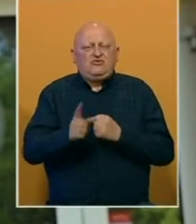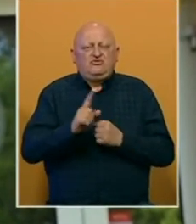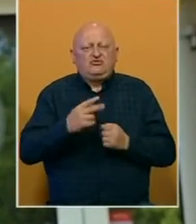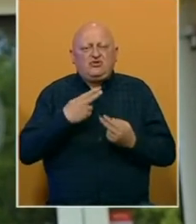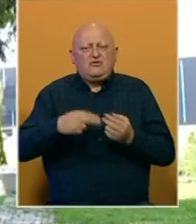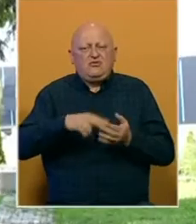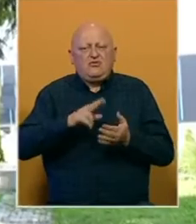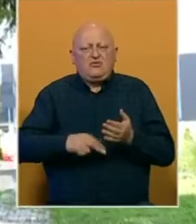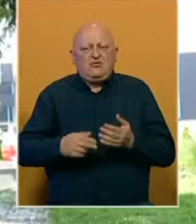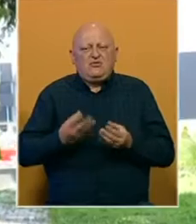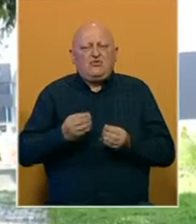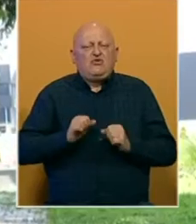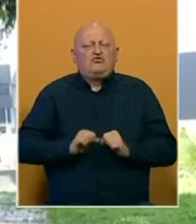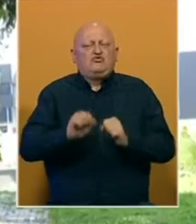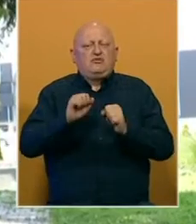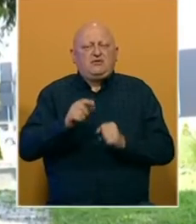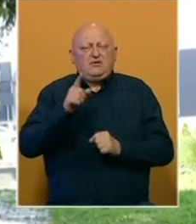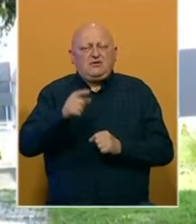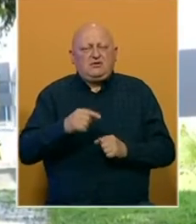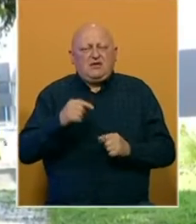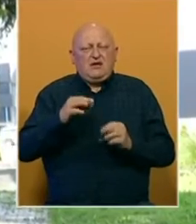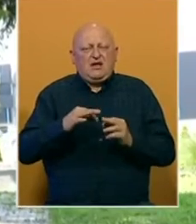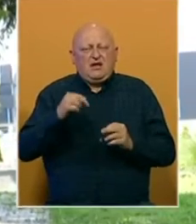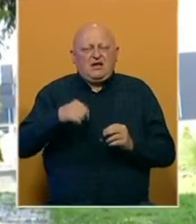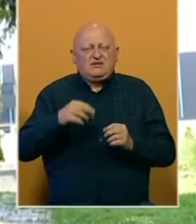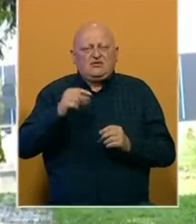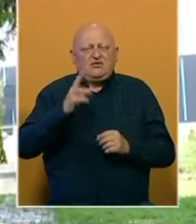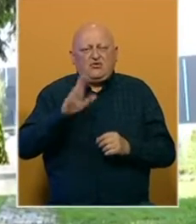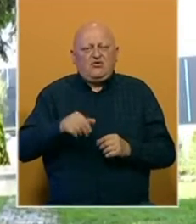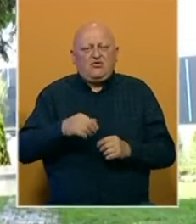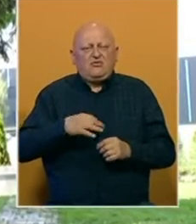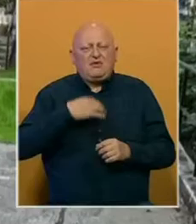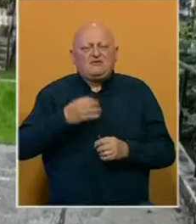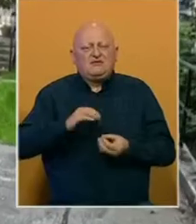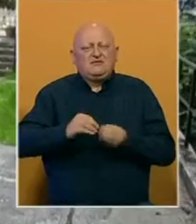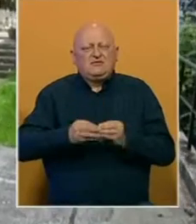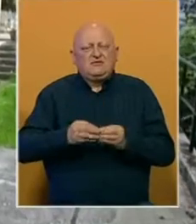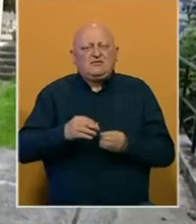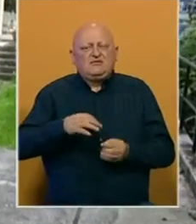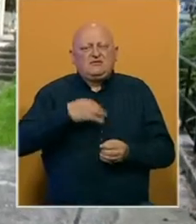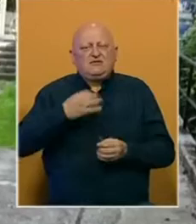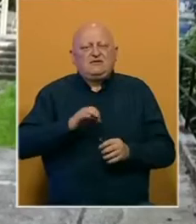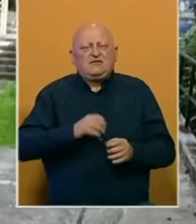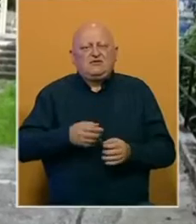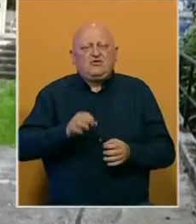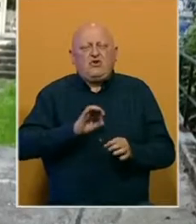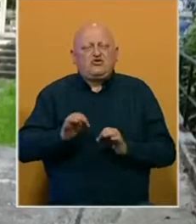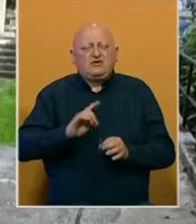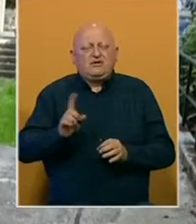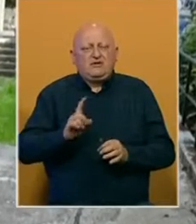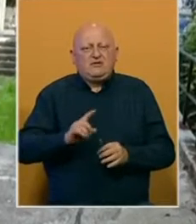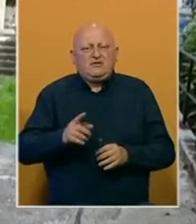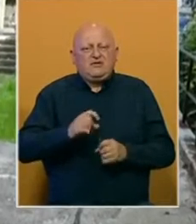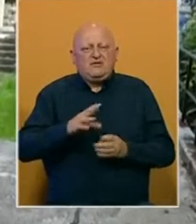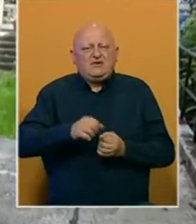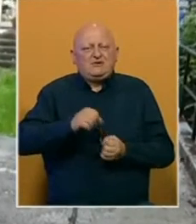ugovoru. Mnogi su odbili. Među njima je i Jasenko Ramić koji ima i zdravstvenih problema, a zdravstveno osiguranje nema, jer se